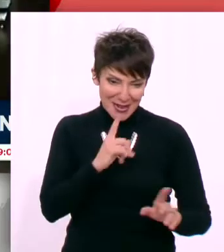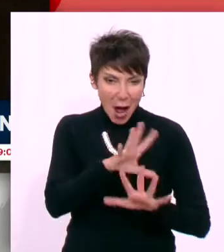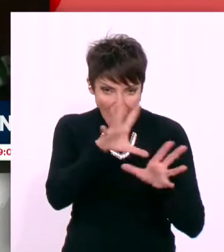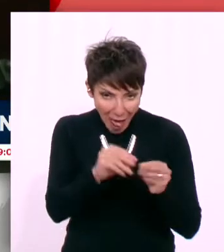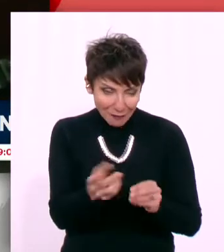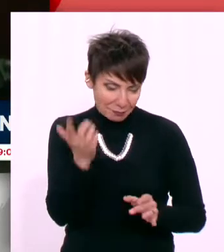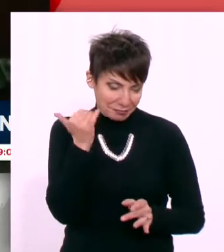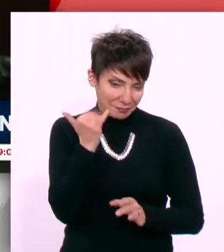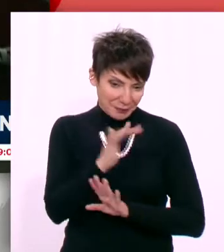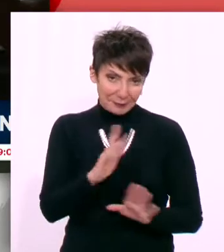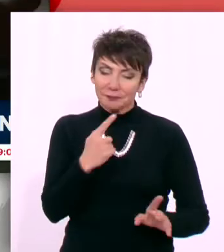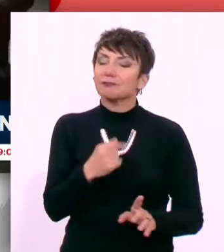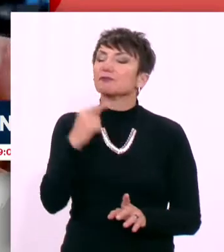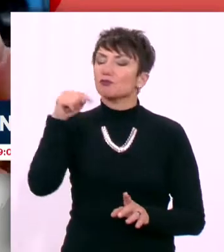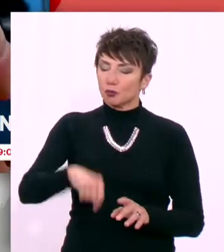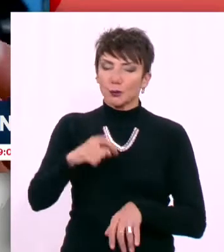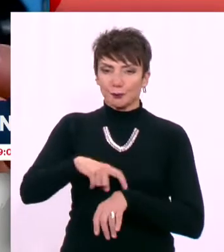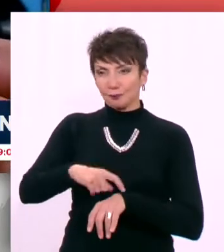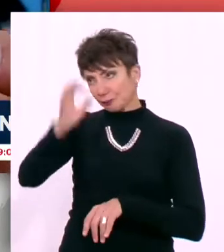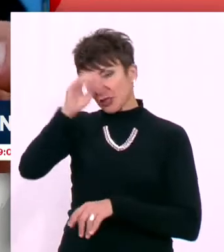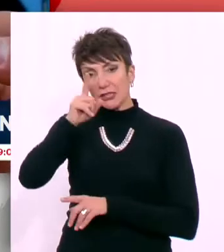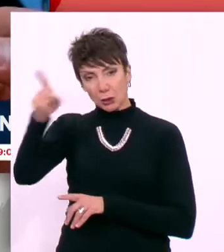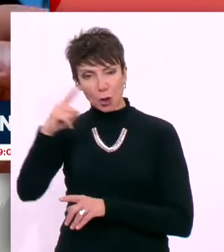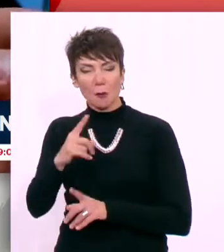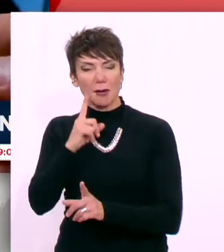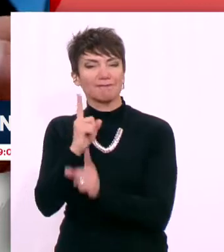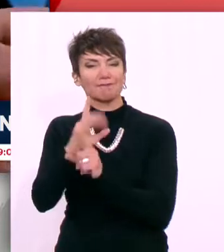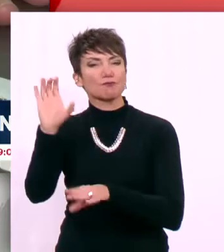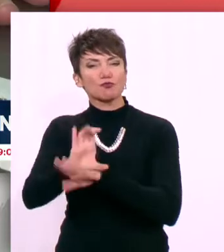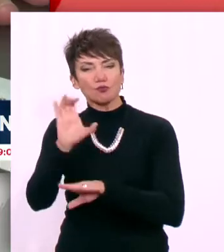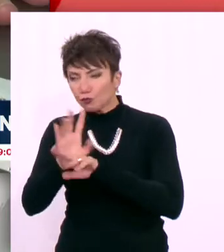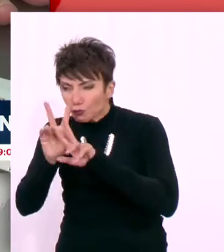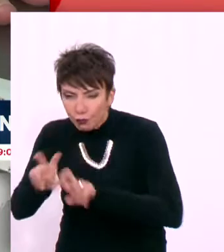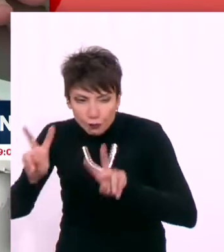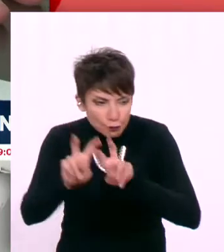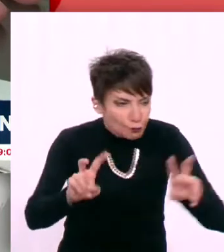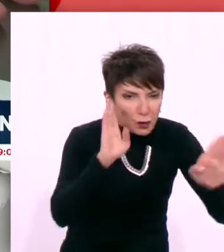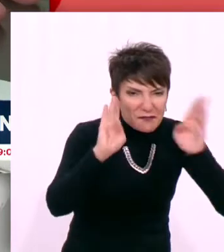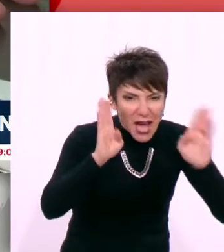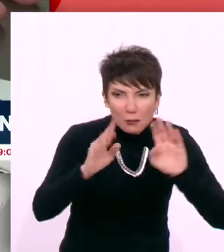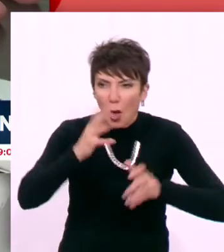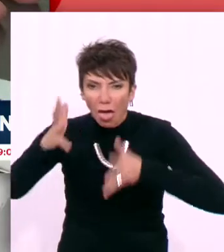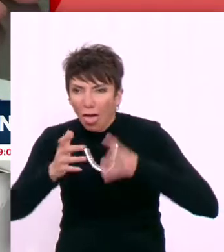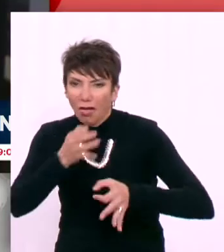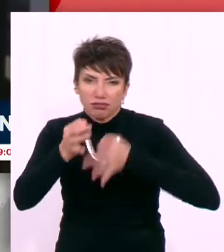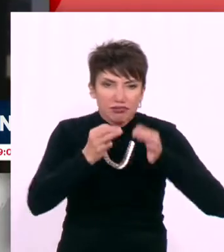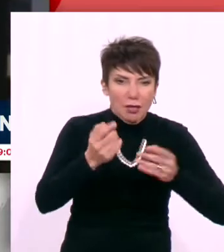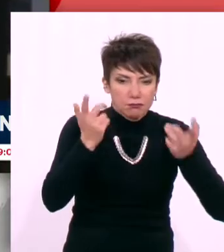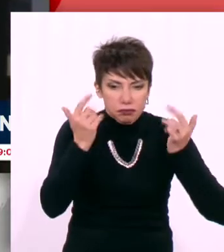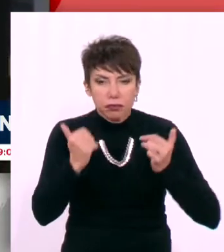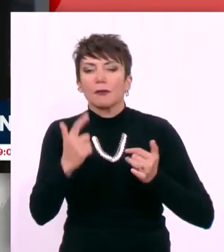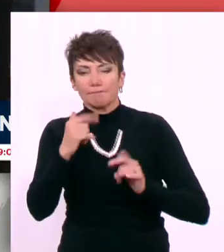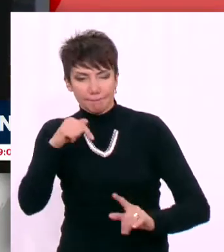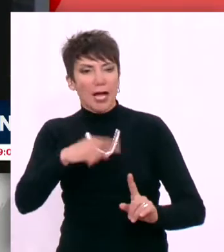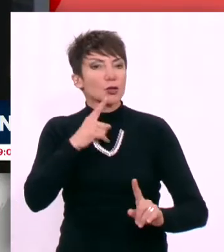στοιχεία για τη δράση των αρνητών στο διαδίκτυο. Η δίωξη ηλεκτρονικού εγκλήματος στέλνει στη δικαιοσύνη διαχειριστές ιστοσελίδων